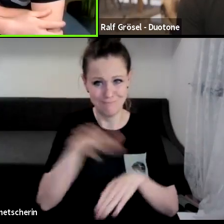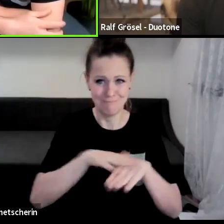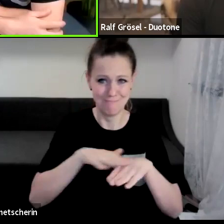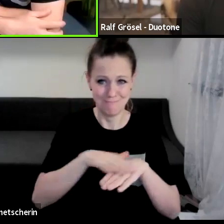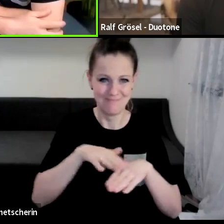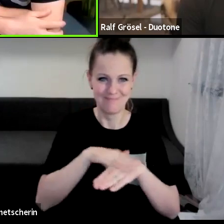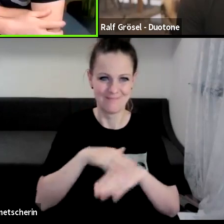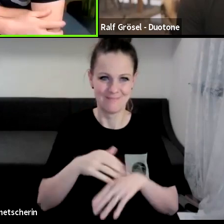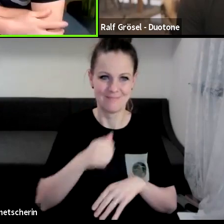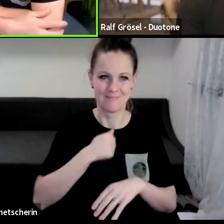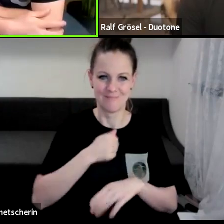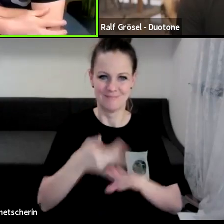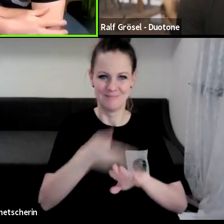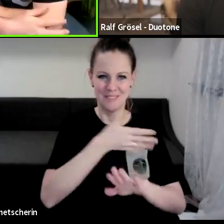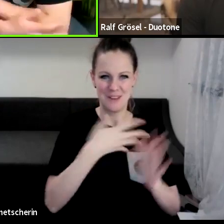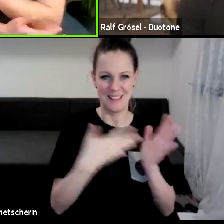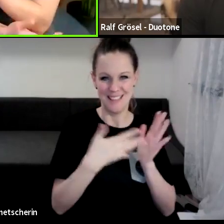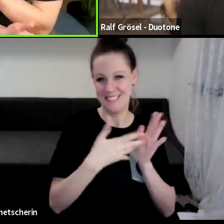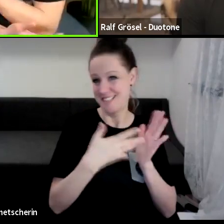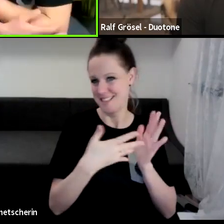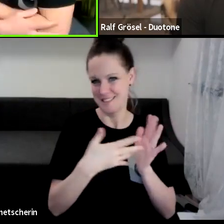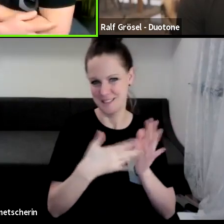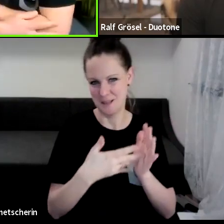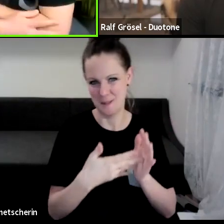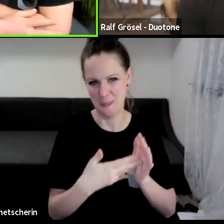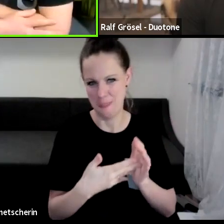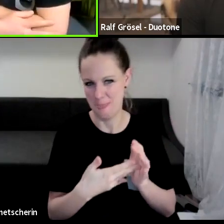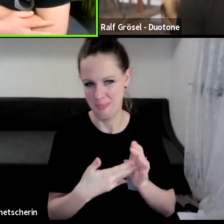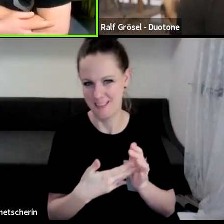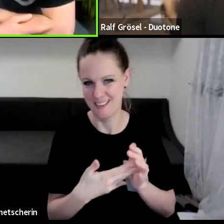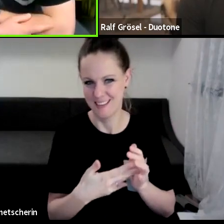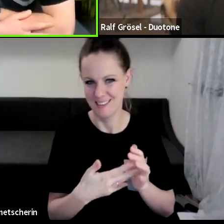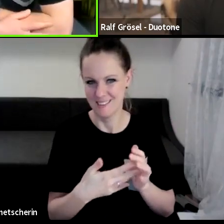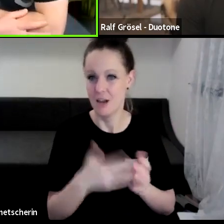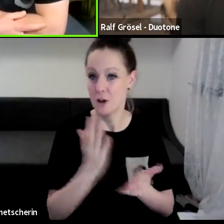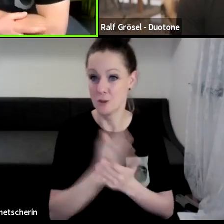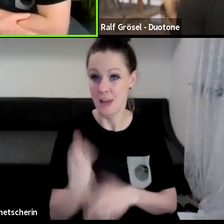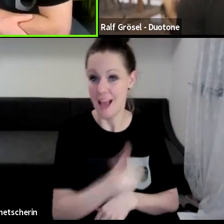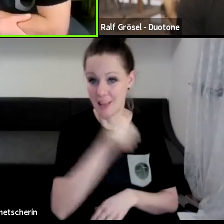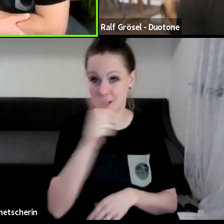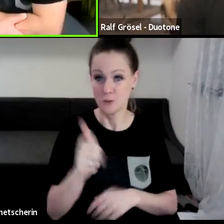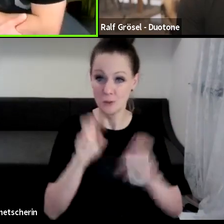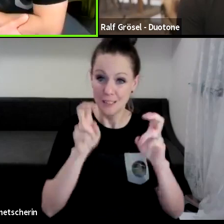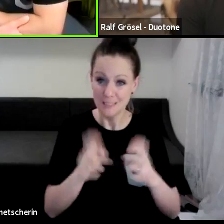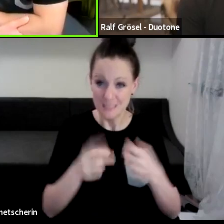Trotz aller Tests. Trotz aller Tests, es ist ja nicht so, dass man nicht für eine Stunde da sitzt und das alles probieren.